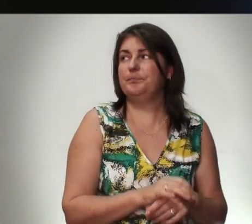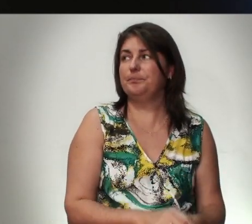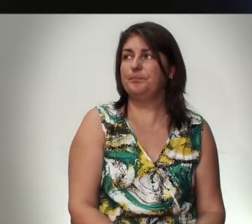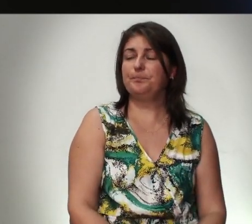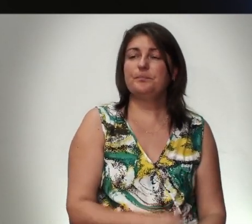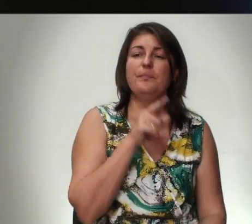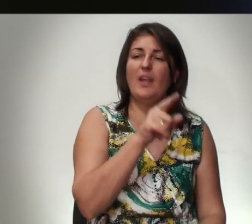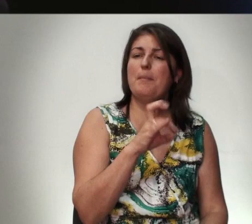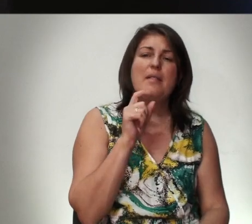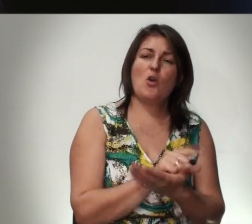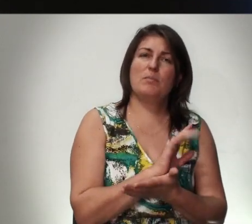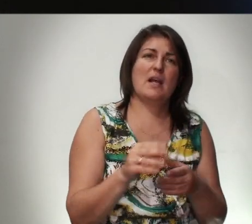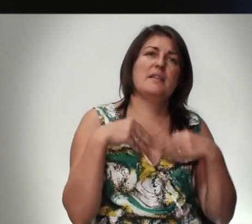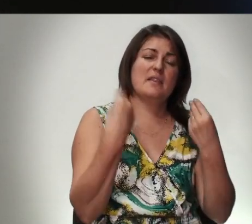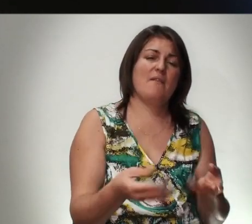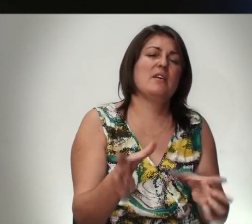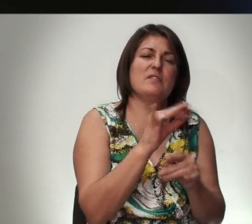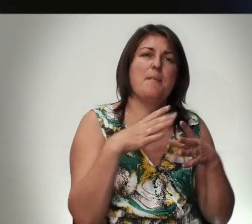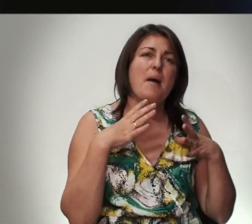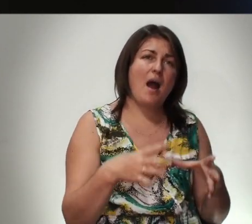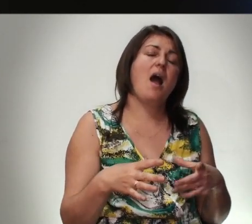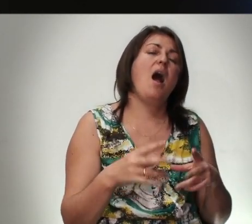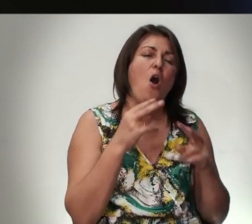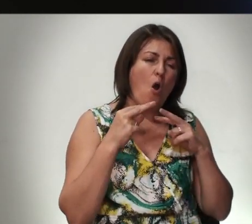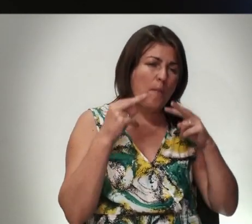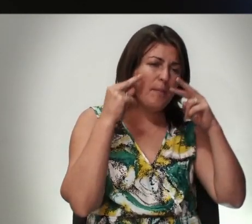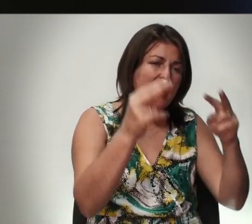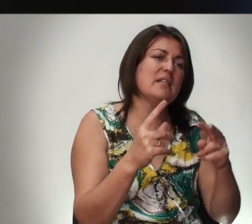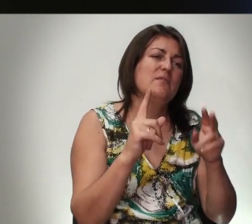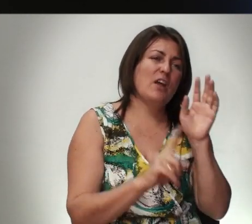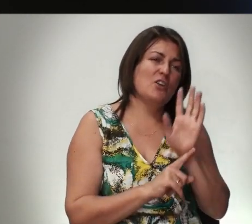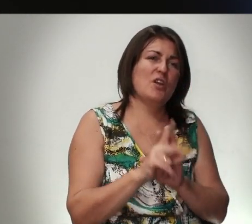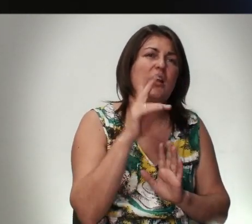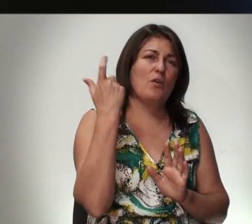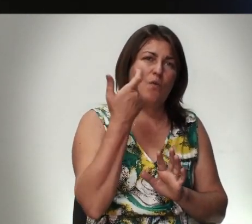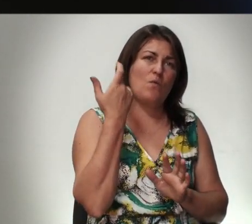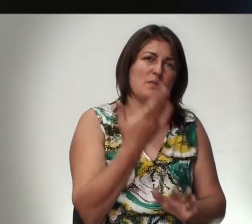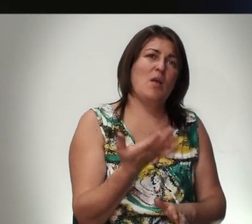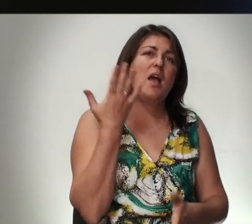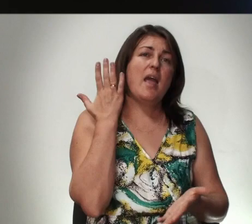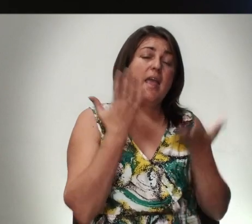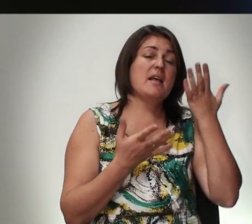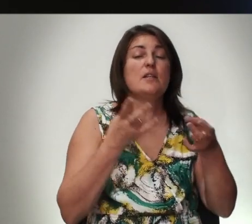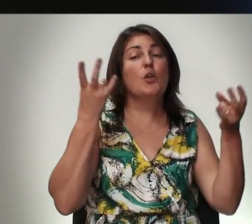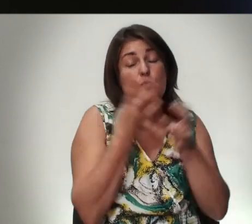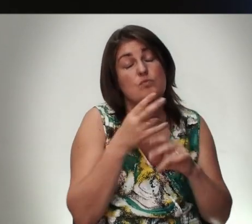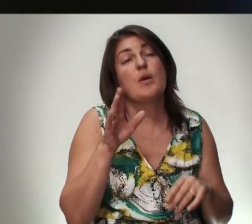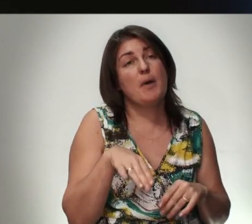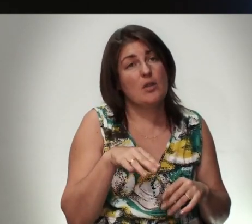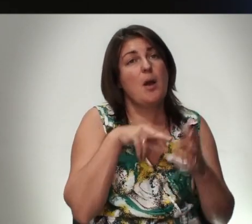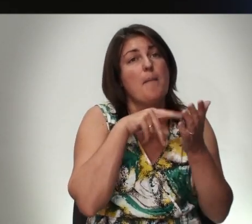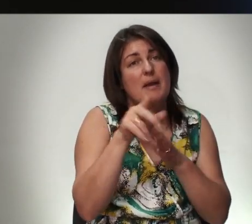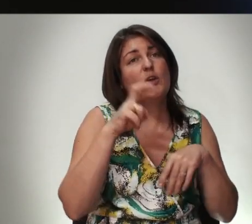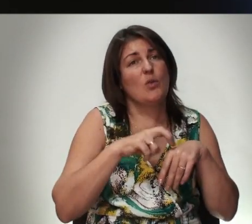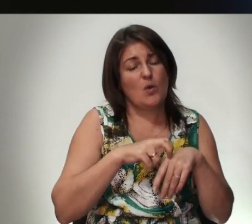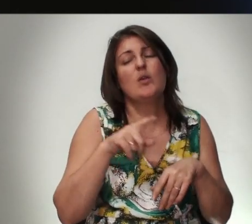Тебе Не Обязательно Давать Все Богатства Обратись Вначале К Господу Если Нужно Потом Пойди